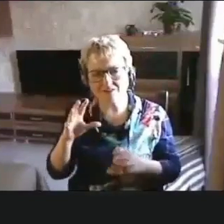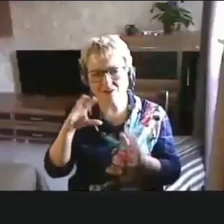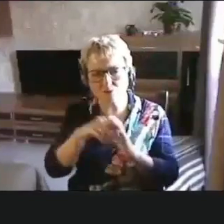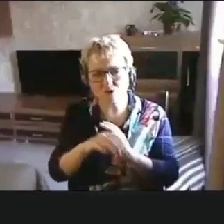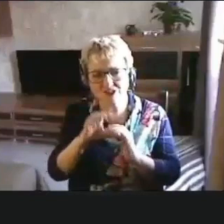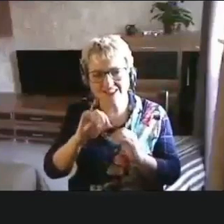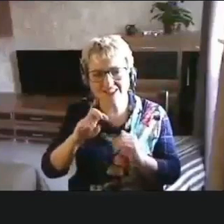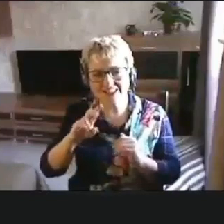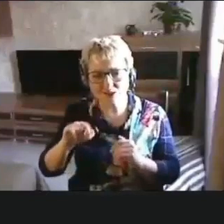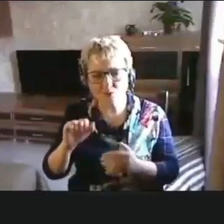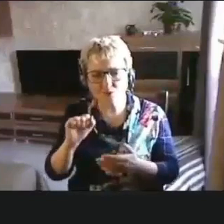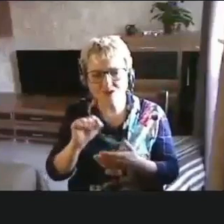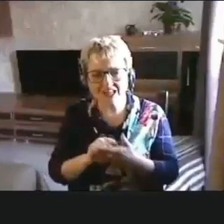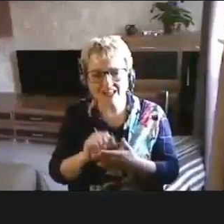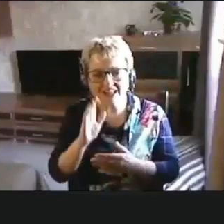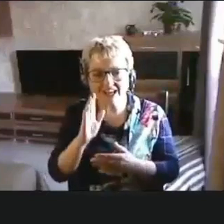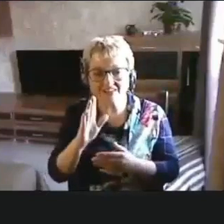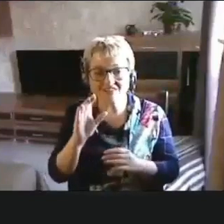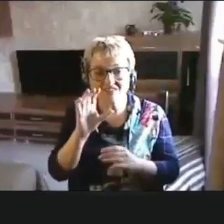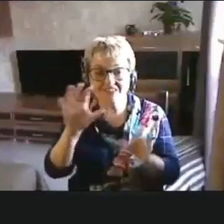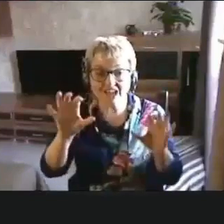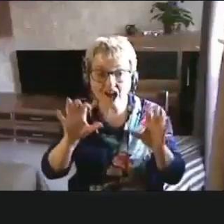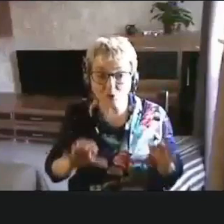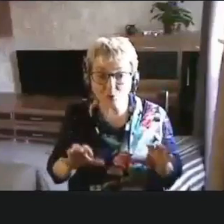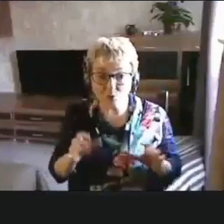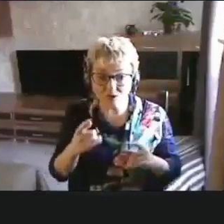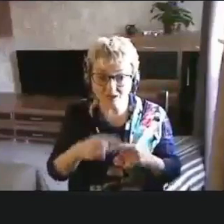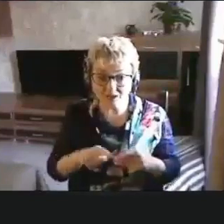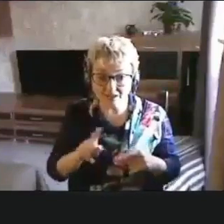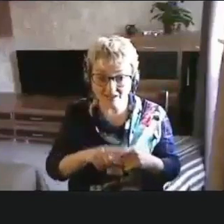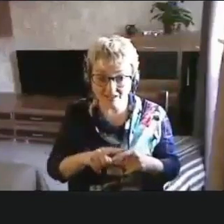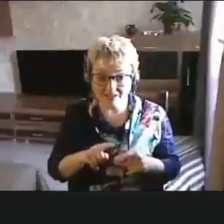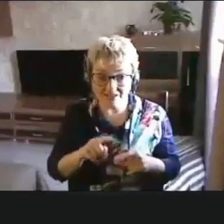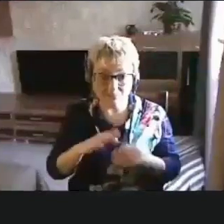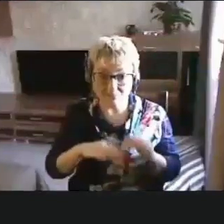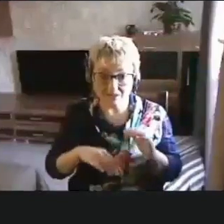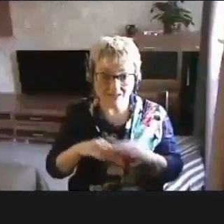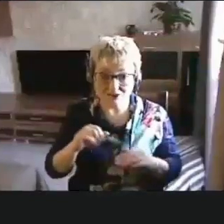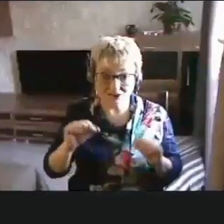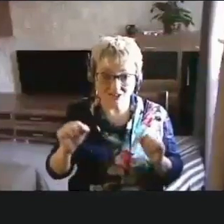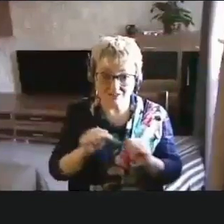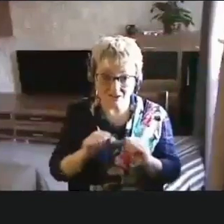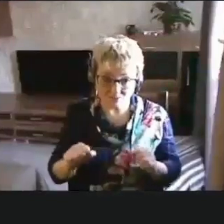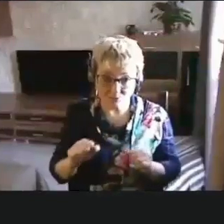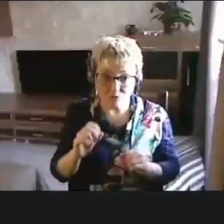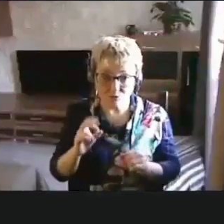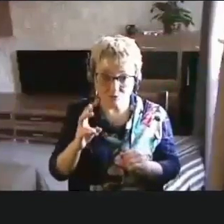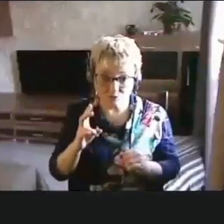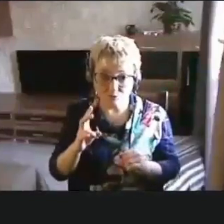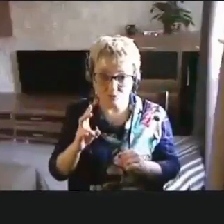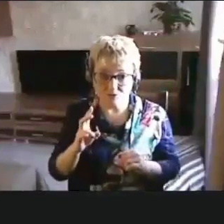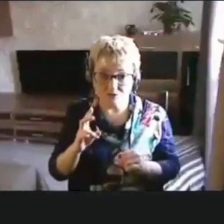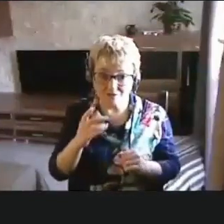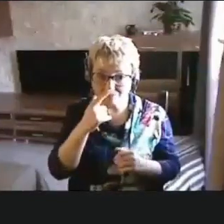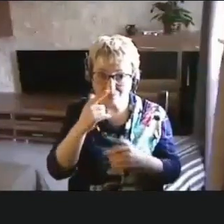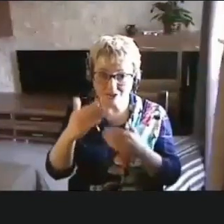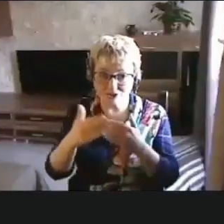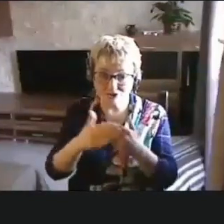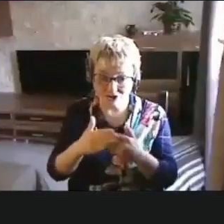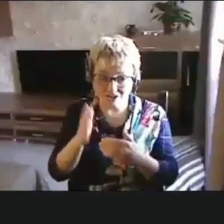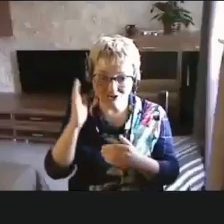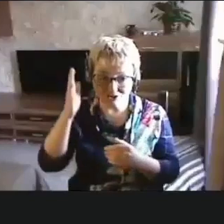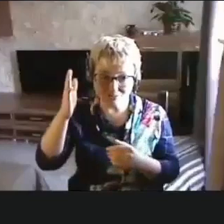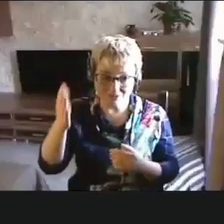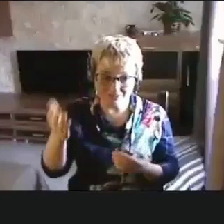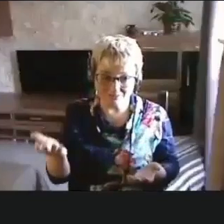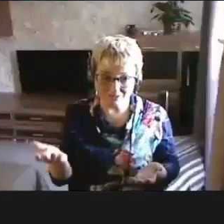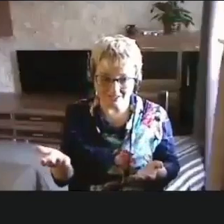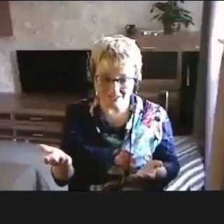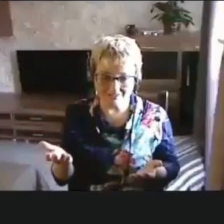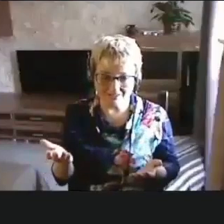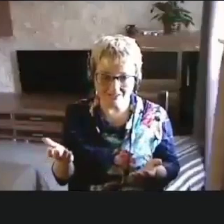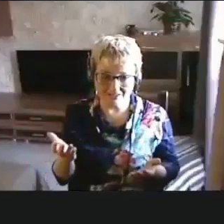ссылку на стандарт в закон. Но это практически невозможно, во всяком случае, в ближайшей перспективе.